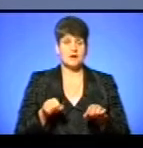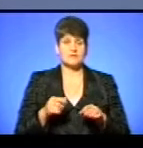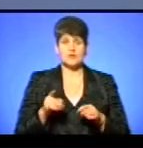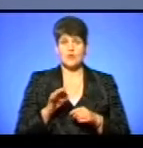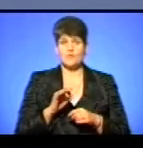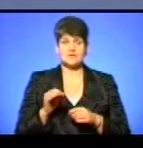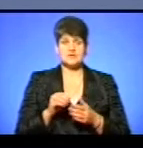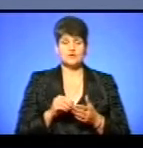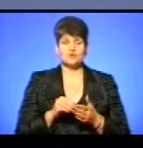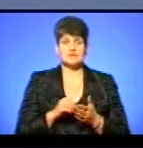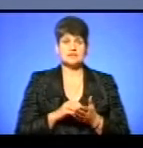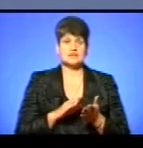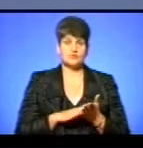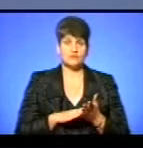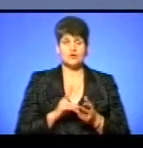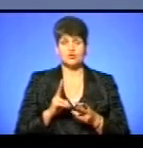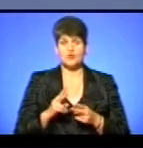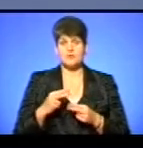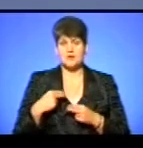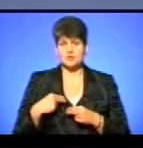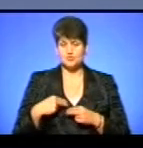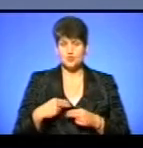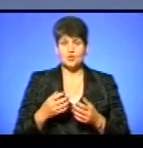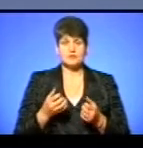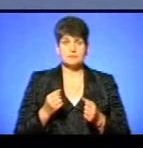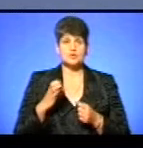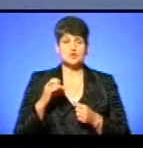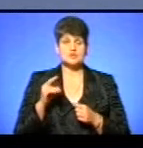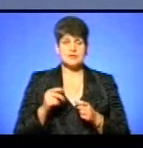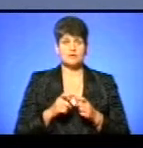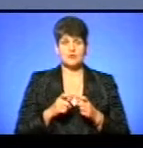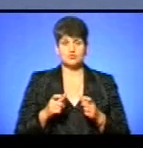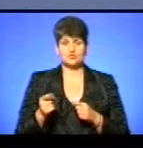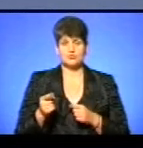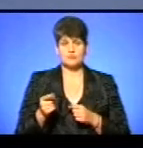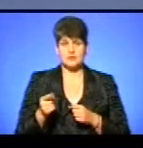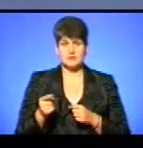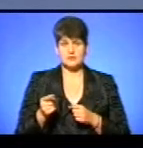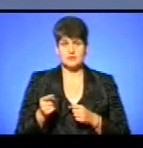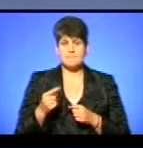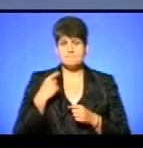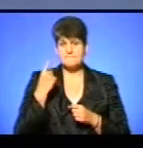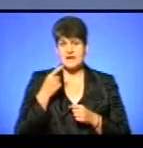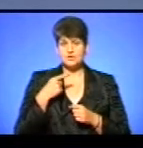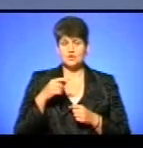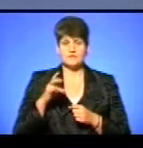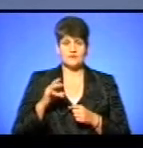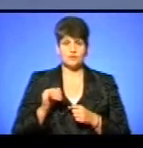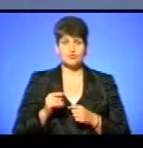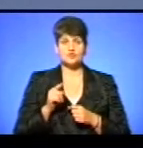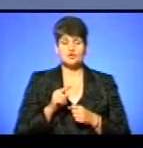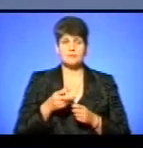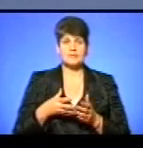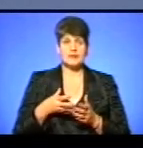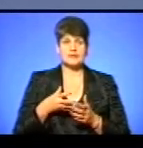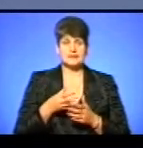офіційно зареєстровані, і ті, які працюють, отримати соціальну карту Тернополянина, персоніфіковану для того, щоб